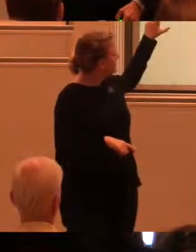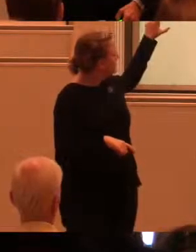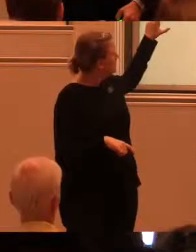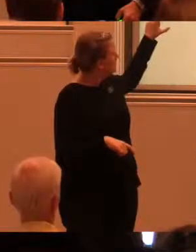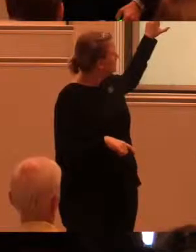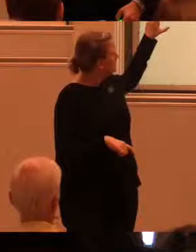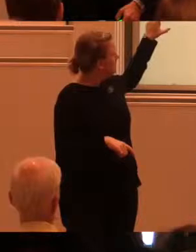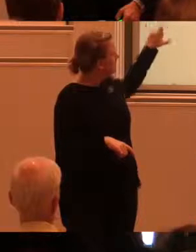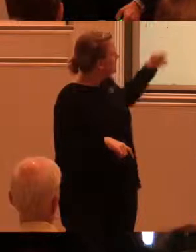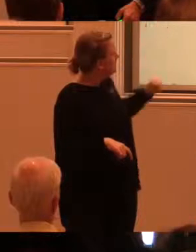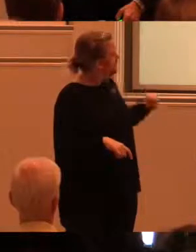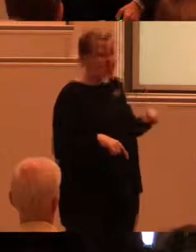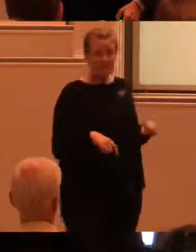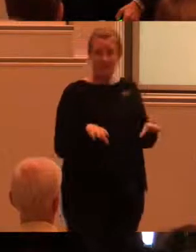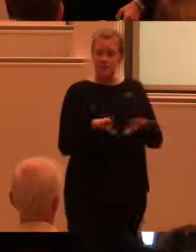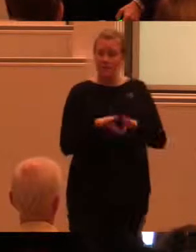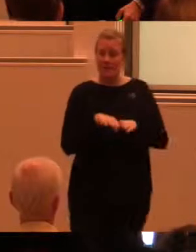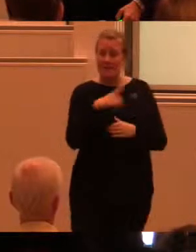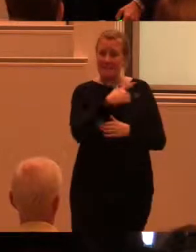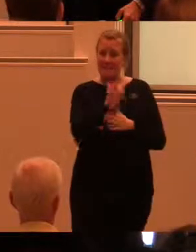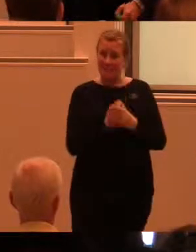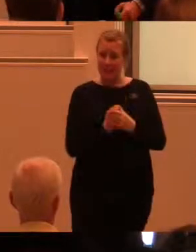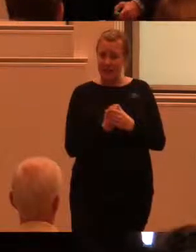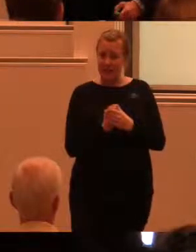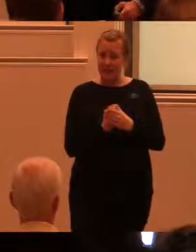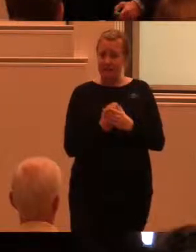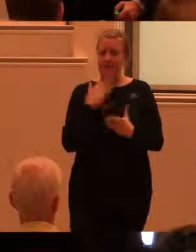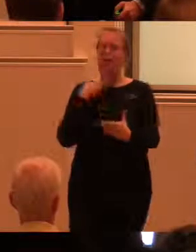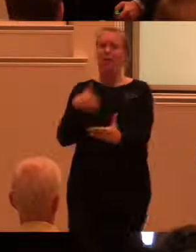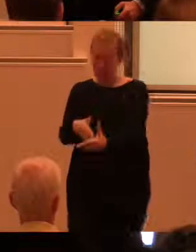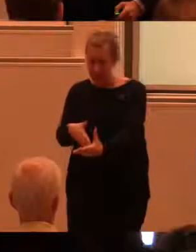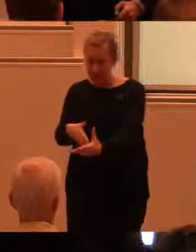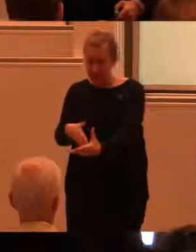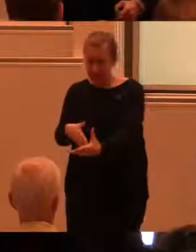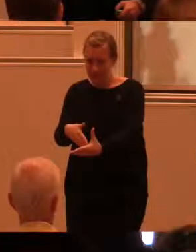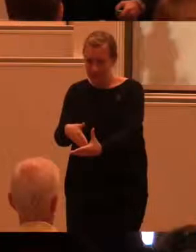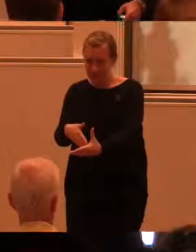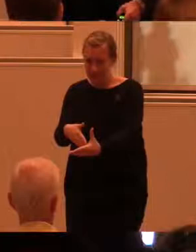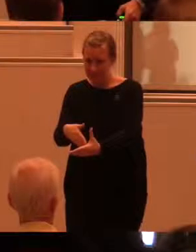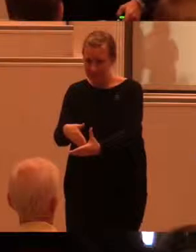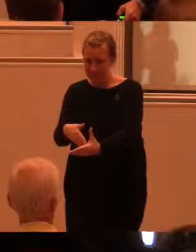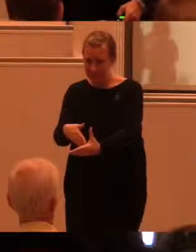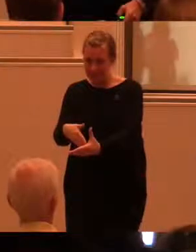bad design disables. Och sen sista bilden.